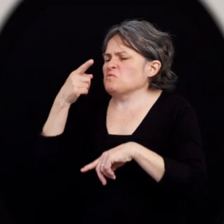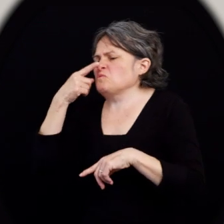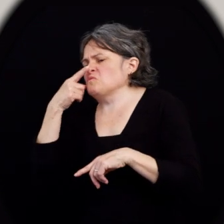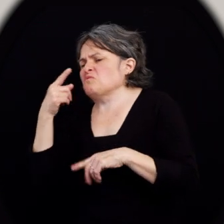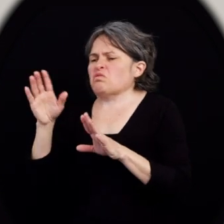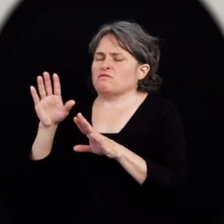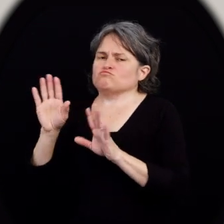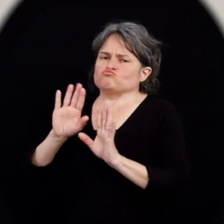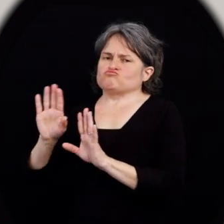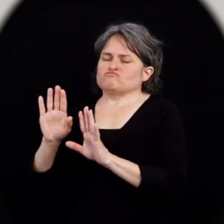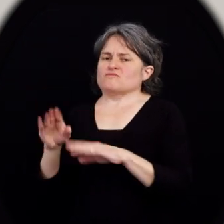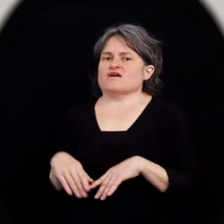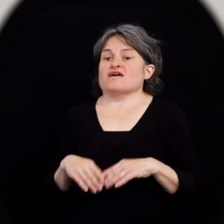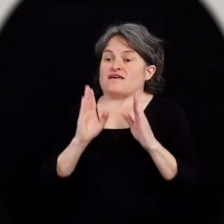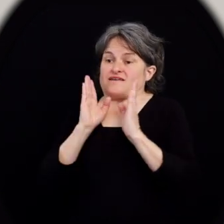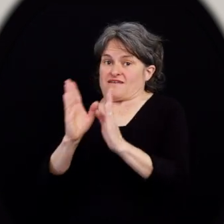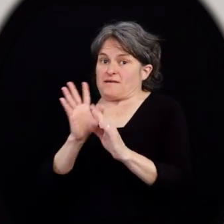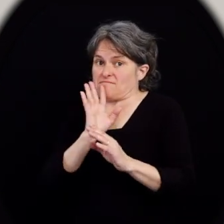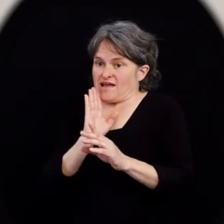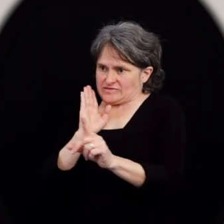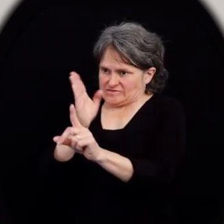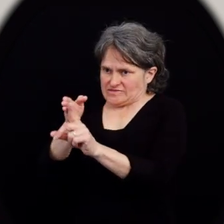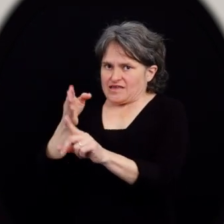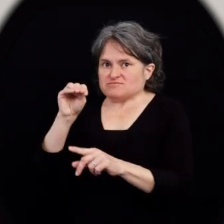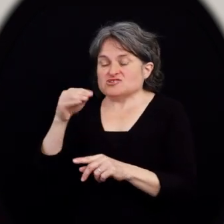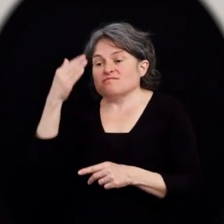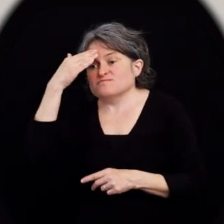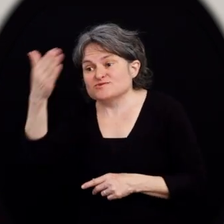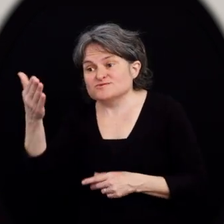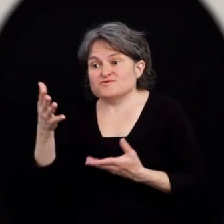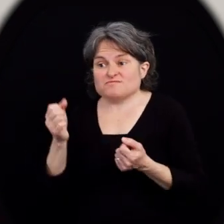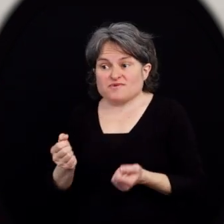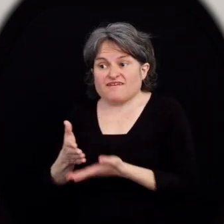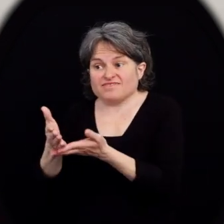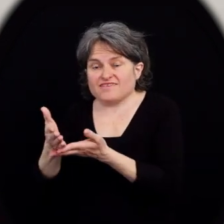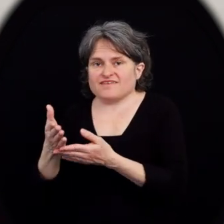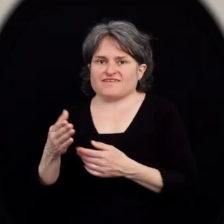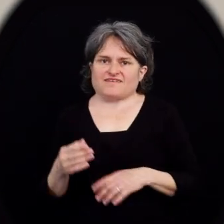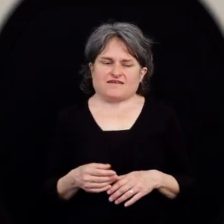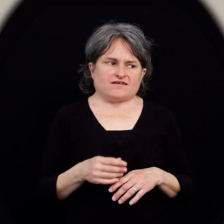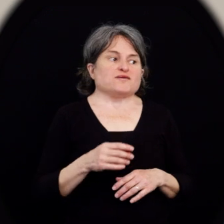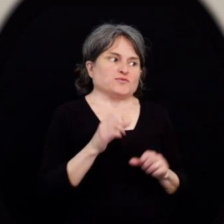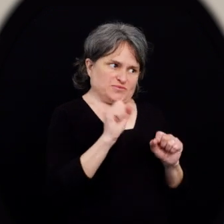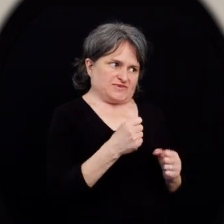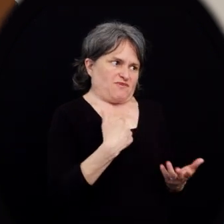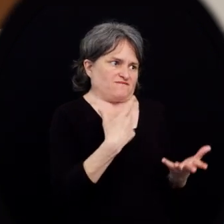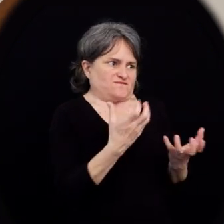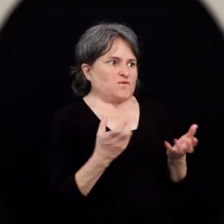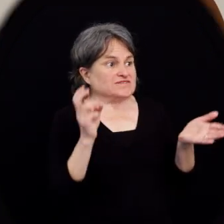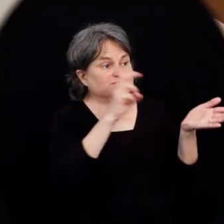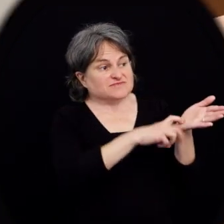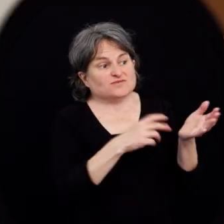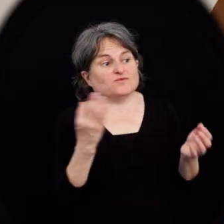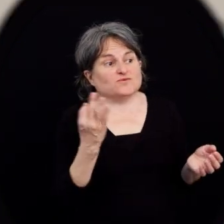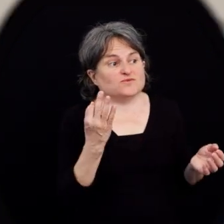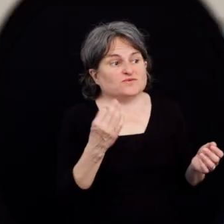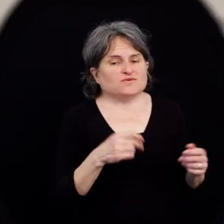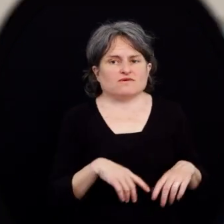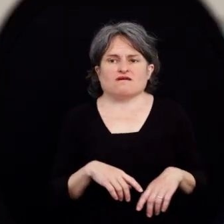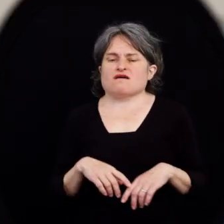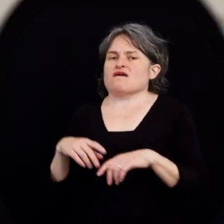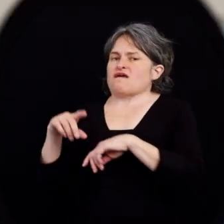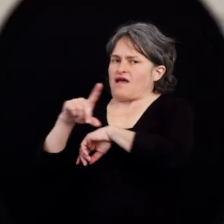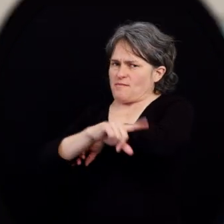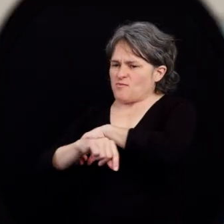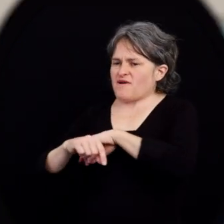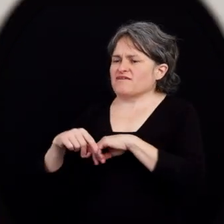et s'adresse directement à elle. Bonjour, madame. Qu-ce que je peux faire pour vous aider? Michelle lui répond. Je viens m'inscrire à